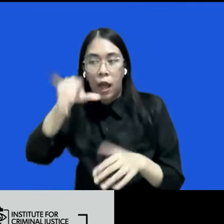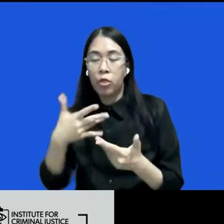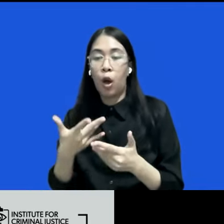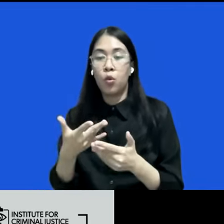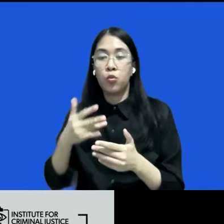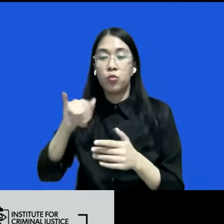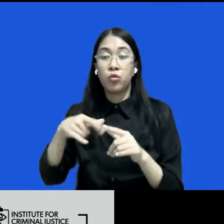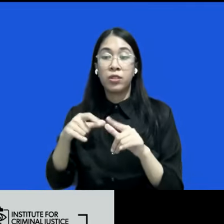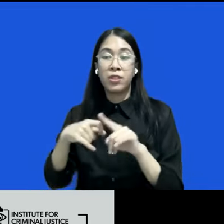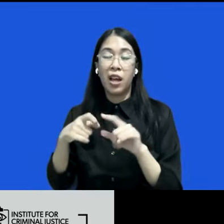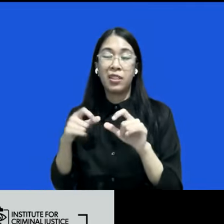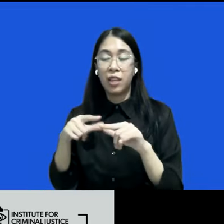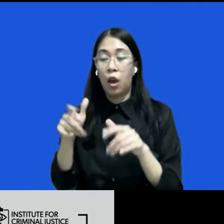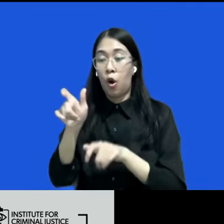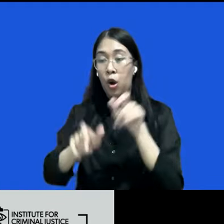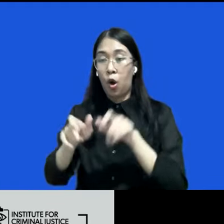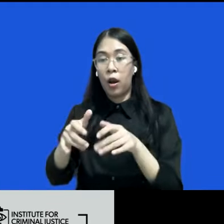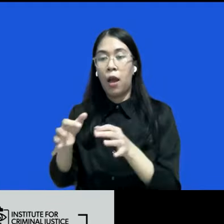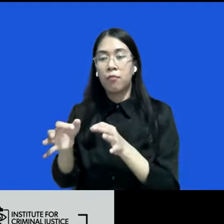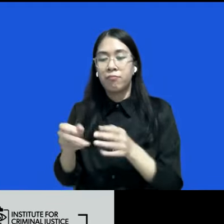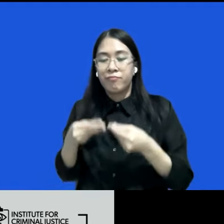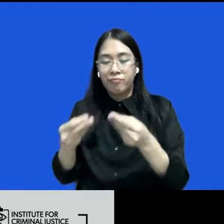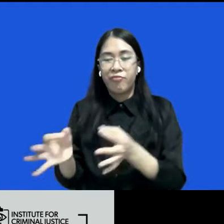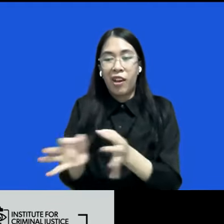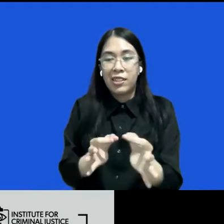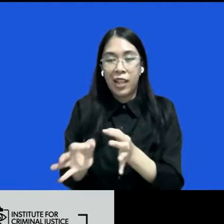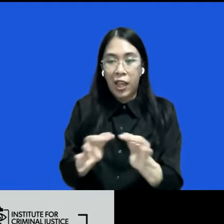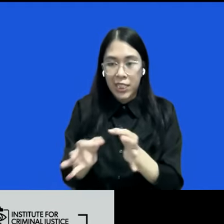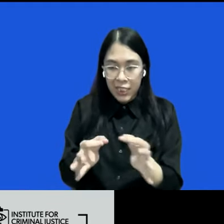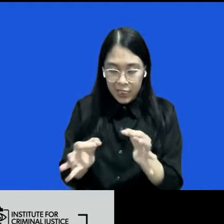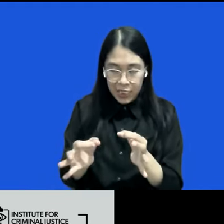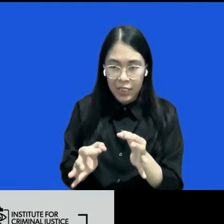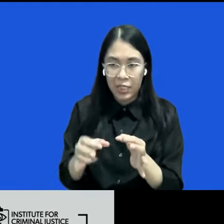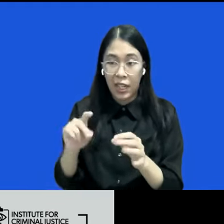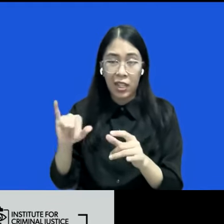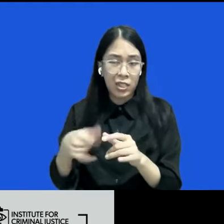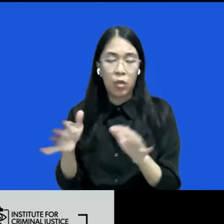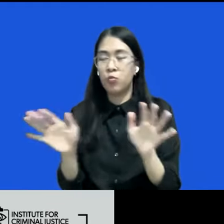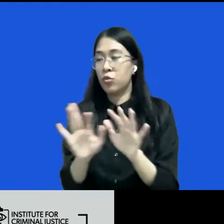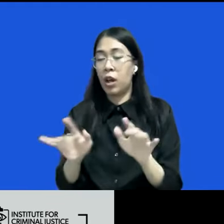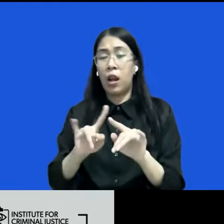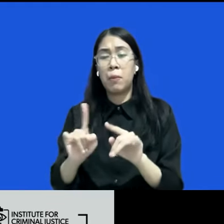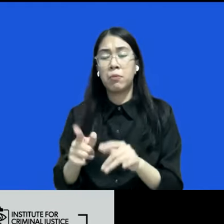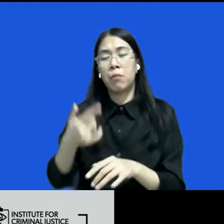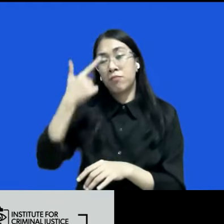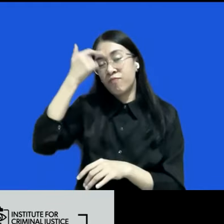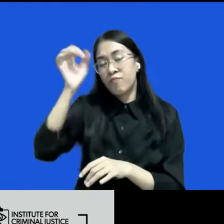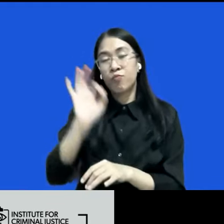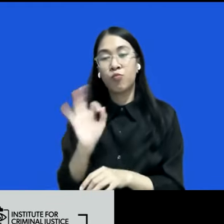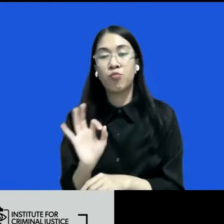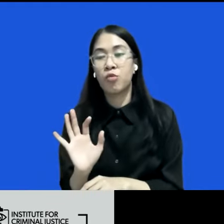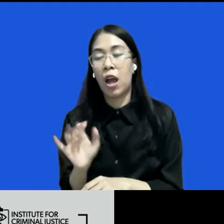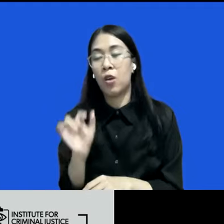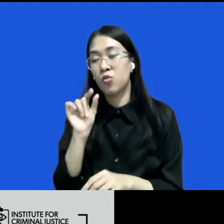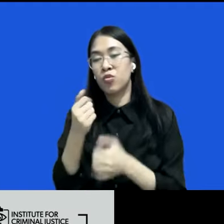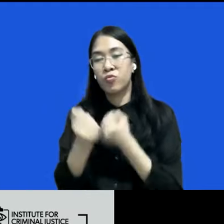aktor-aktor yang memfasilitasi restoratif jasis tersebut karena bukan ekspertisnya untuk melaksanakan hal